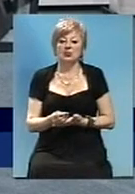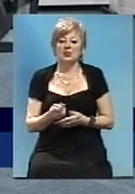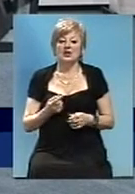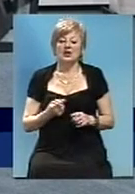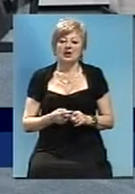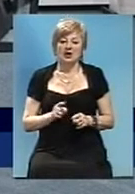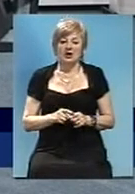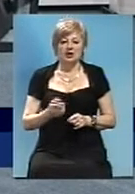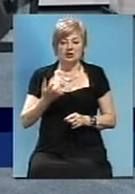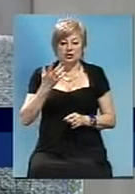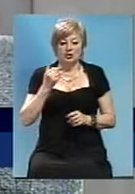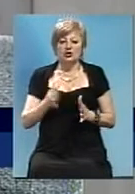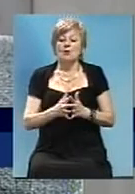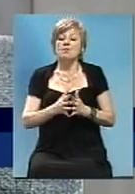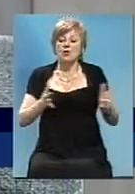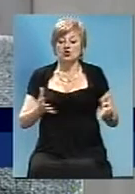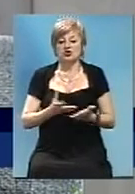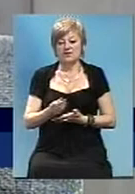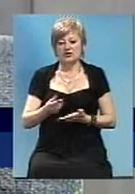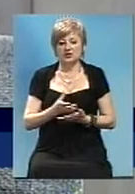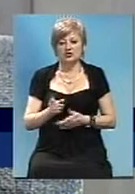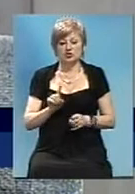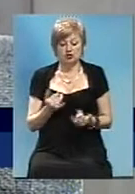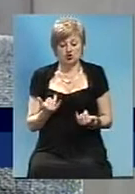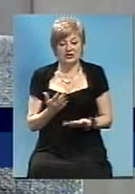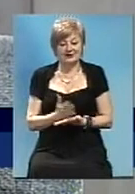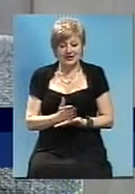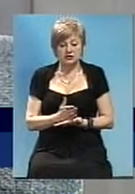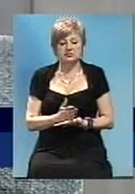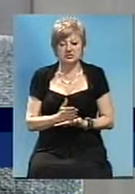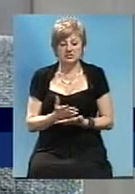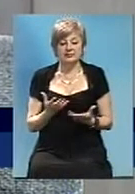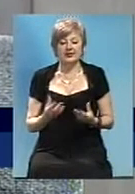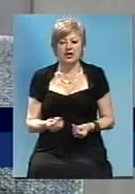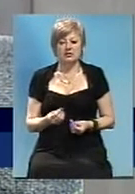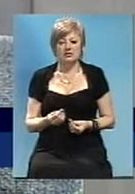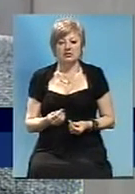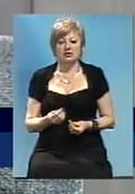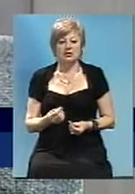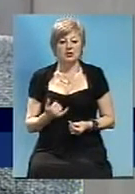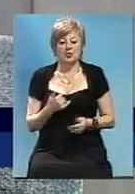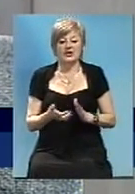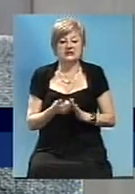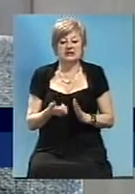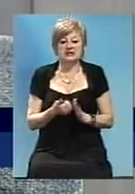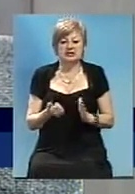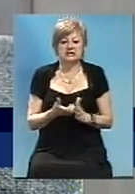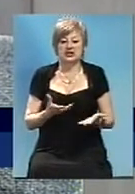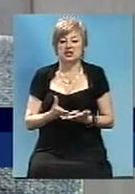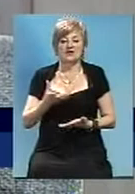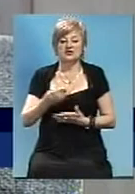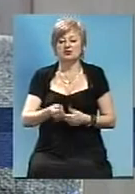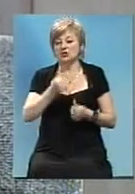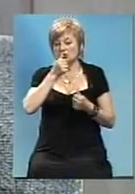при більшому фінансуванні. Те, яке є на сьогодні, у нас недостаточне фінансування, ми